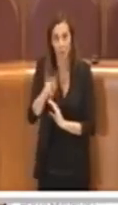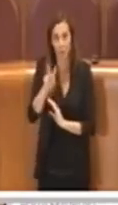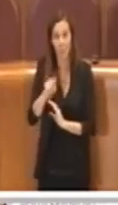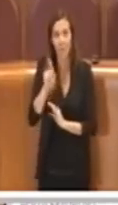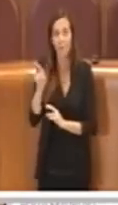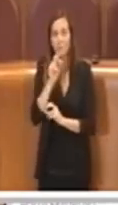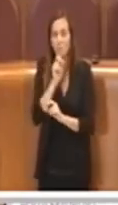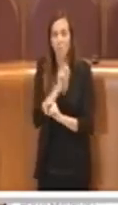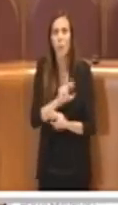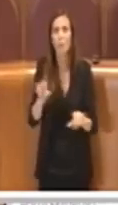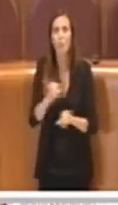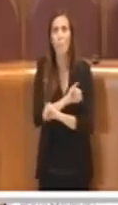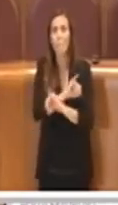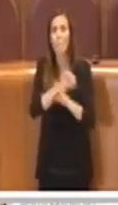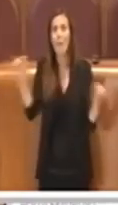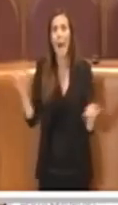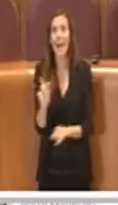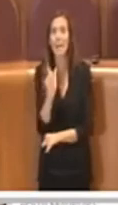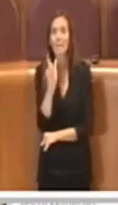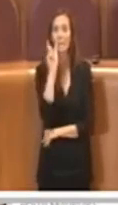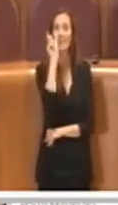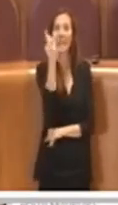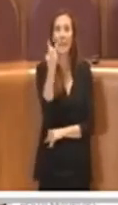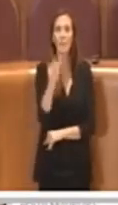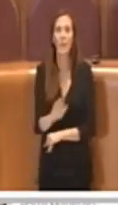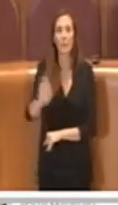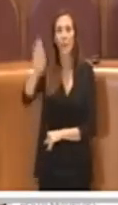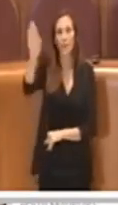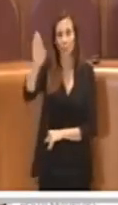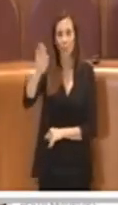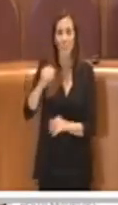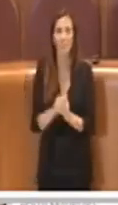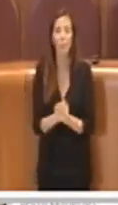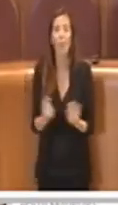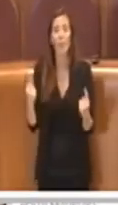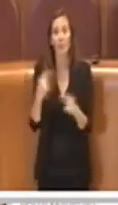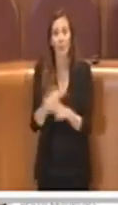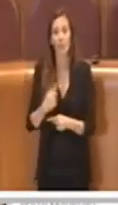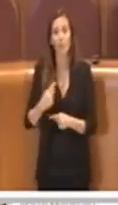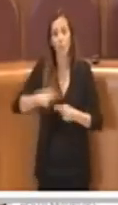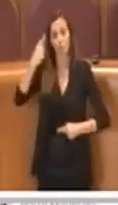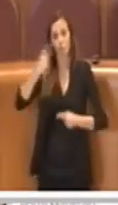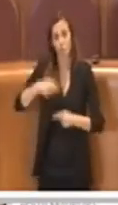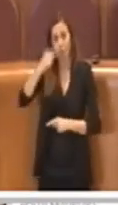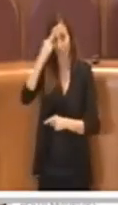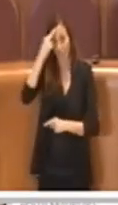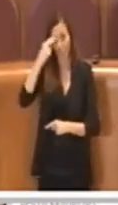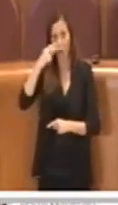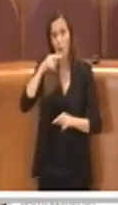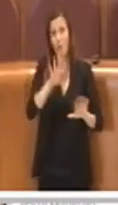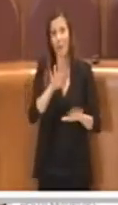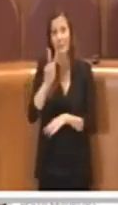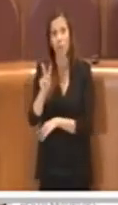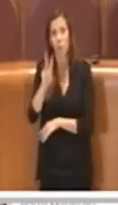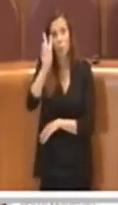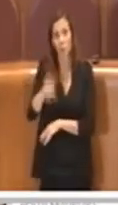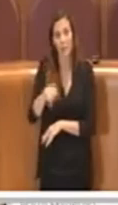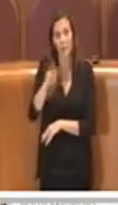pronuncia mai il termine fascismo, mentre il giorno del ricordo, la legge 92-2004,